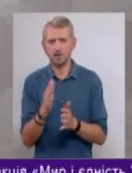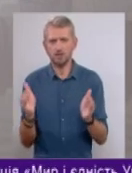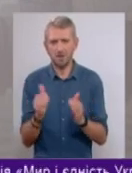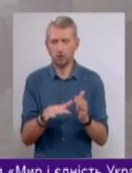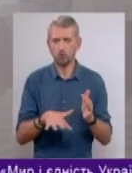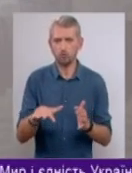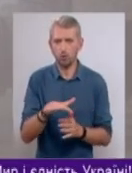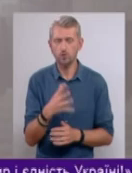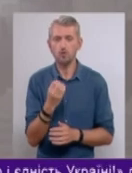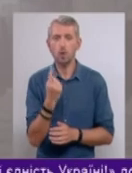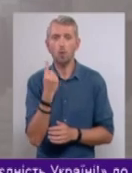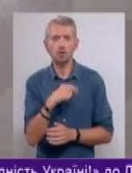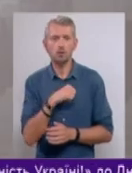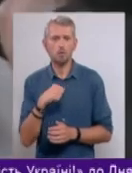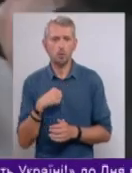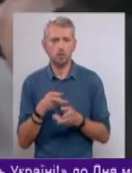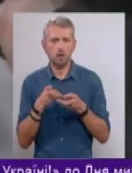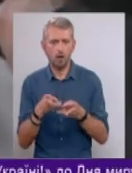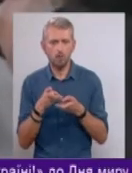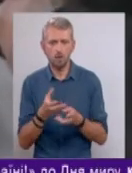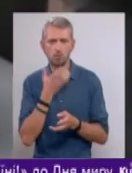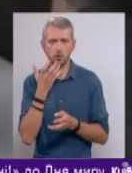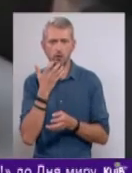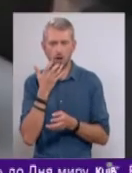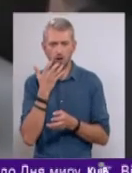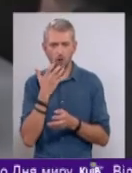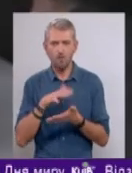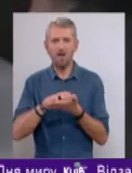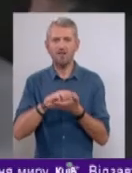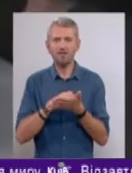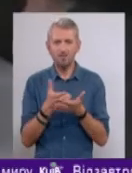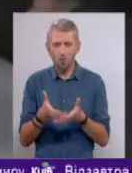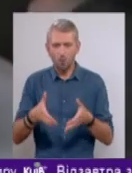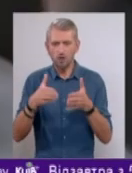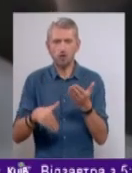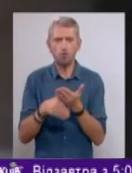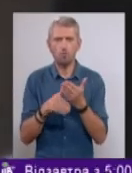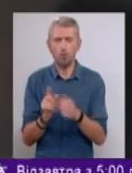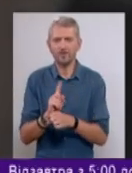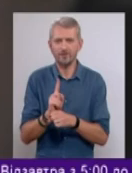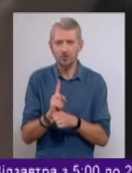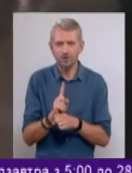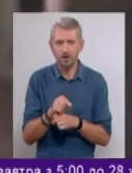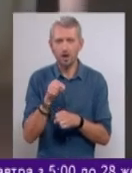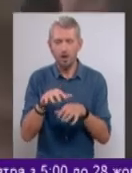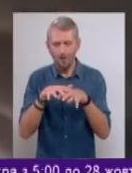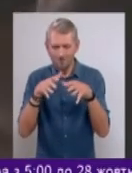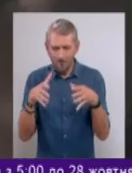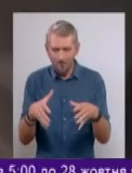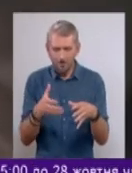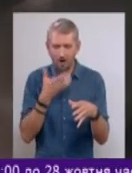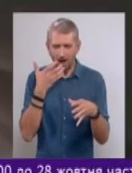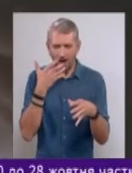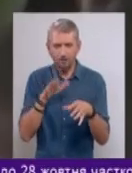площою. А от ще один самостійний камін – підігрів глиняного горшика за допомогою свічки. Нагріта поверхня виділятиме тепло навкруги.